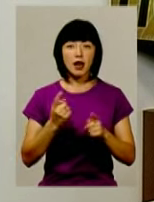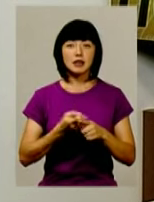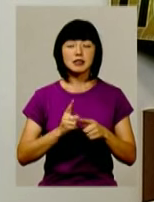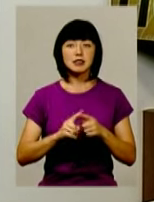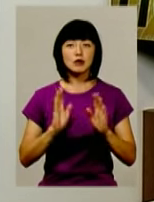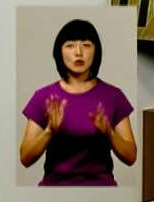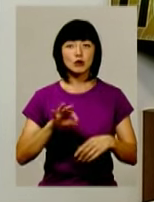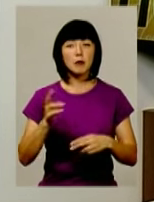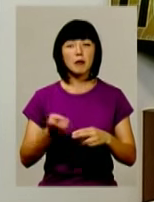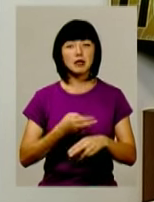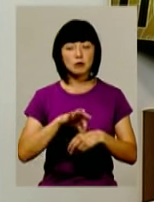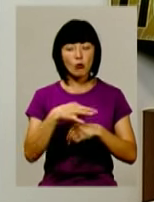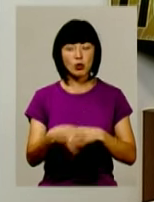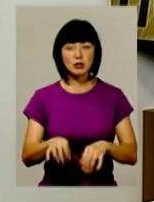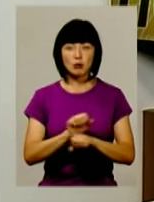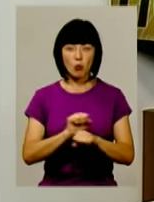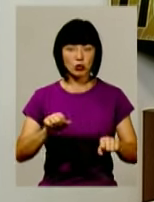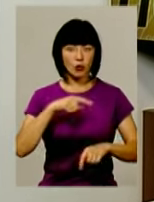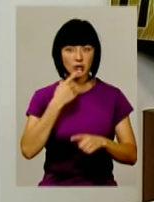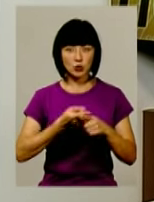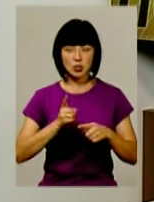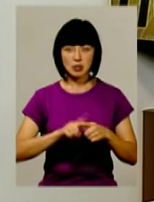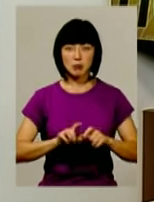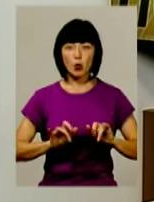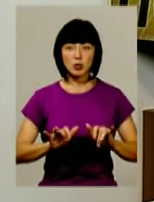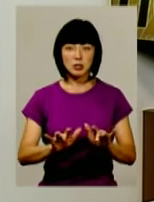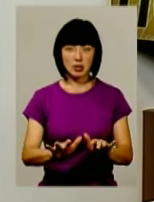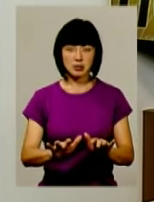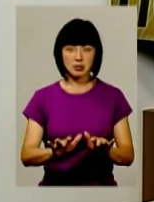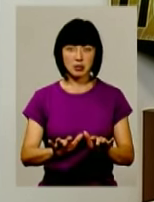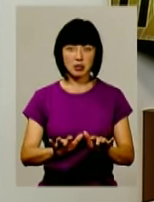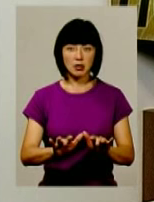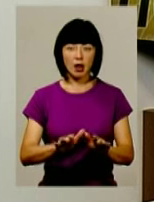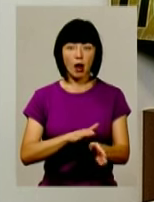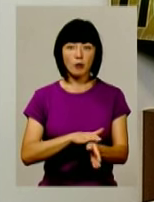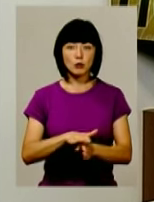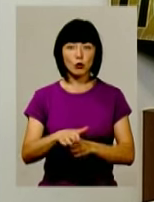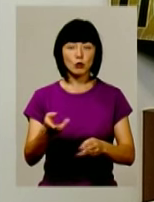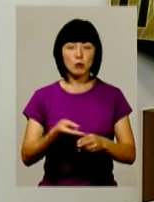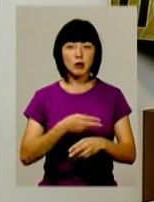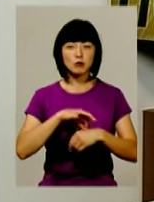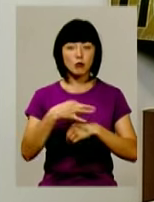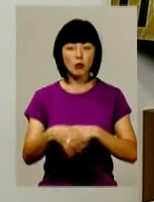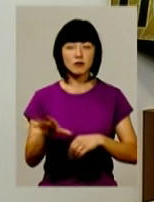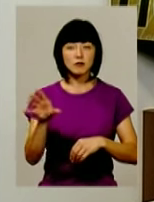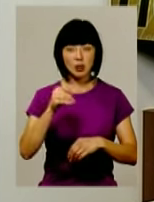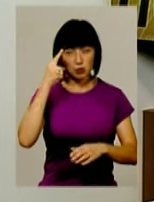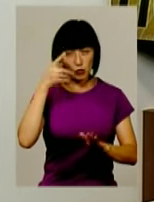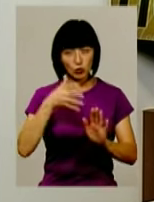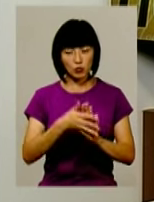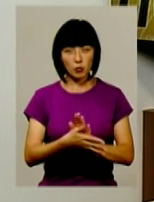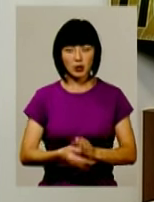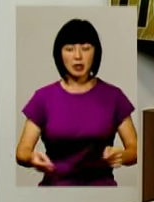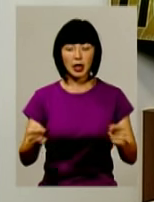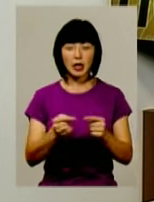безболісно? Звичайно, не можна говорити, що ці процеси абсолютно безболісні, що все продумано. Певна